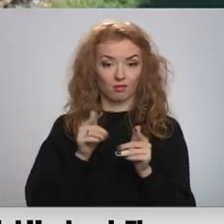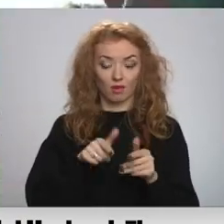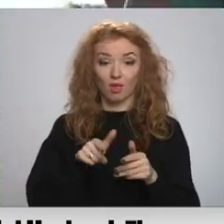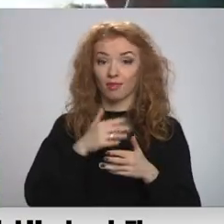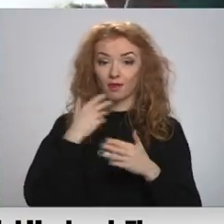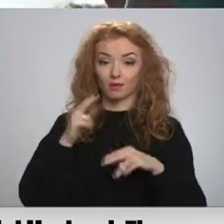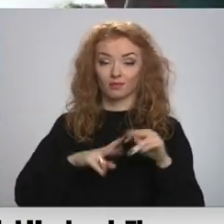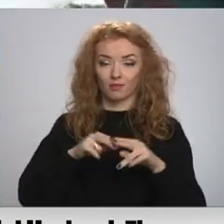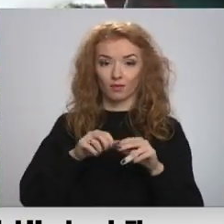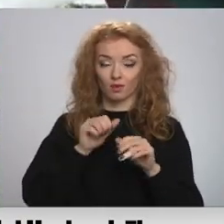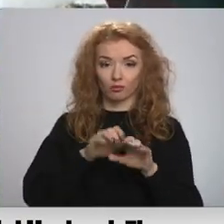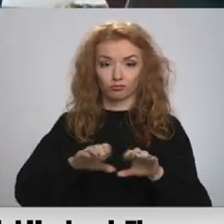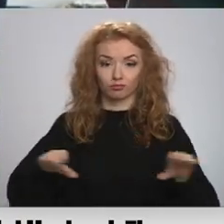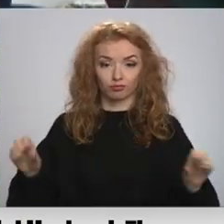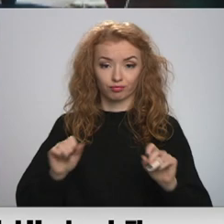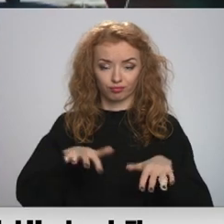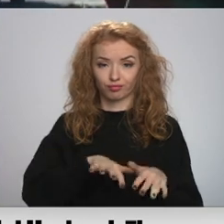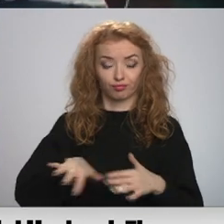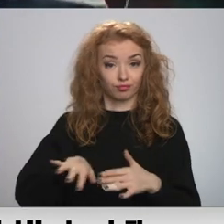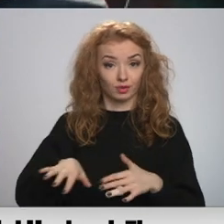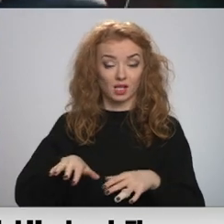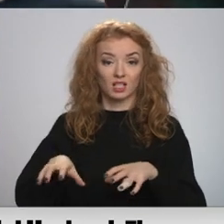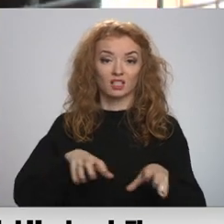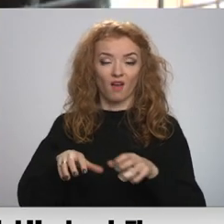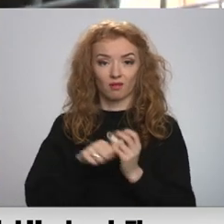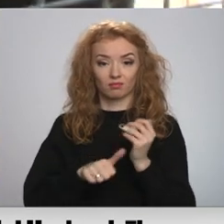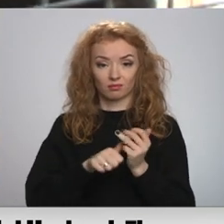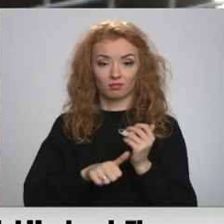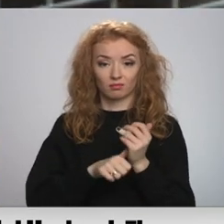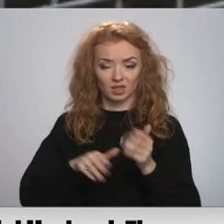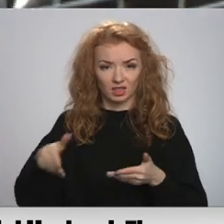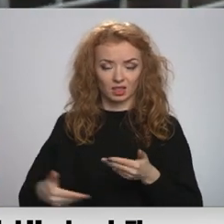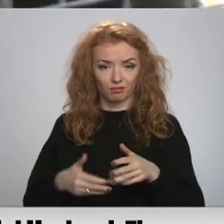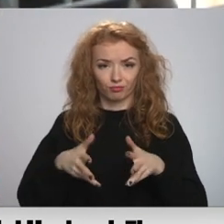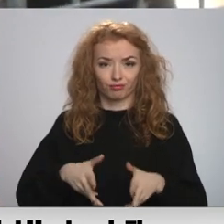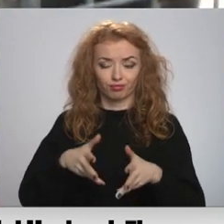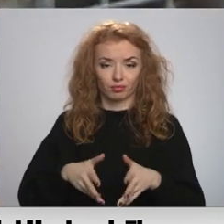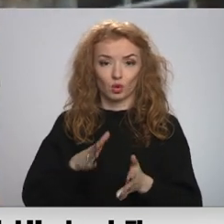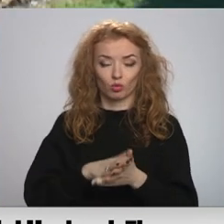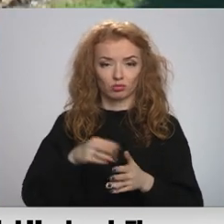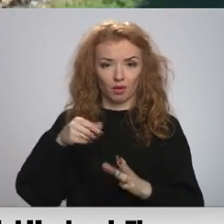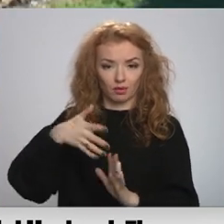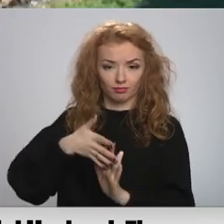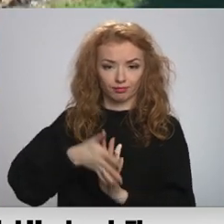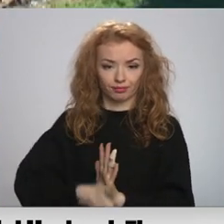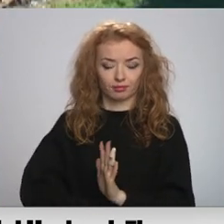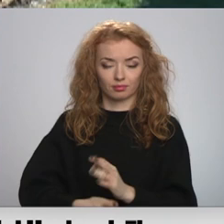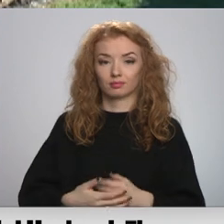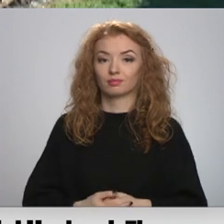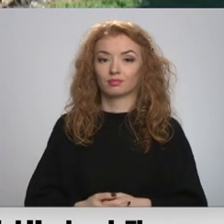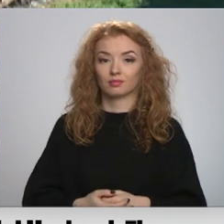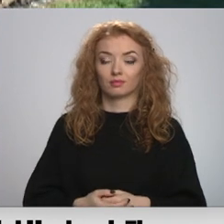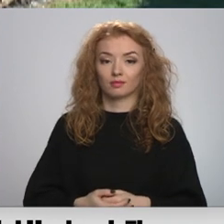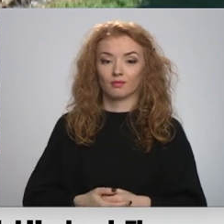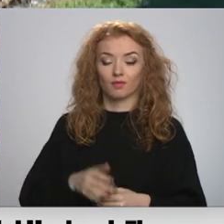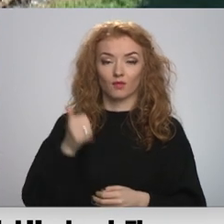nebija izbūvēta notekūdeņa savākšanas sistēma, zvēru izkārnījumu krājā zem sprostiem tālāk noplūstot grunsūdeņos. Lokālā